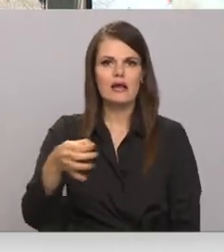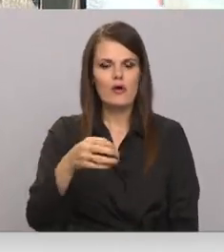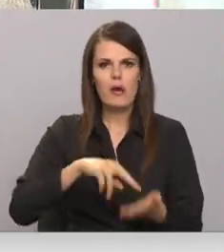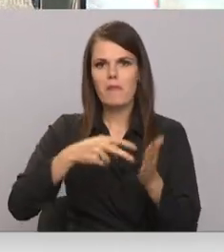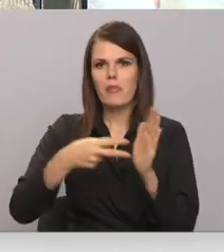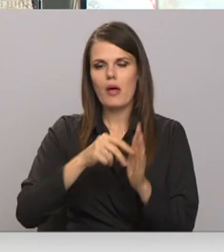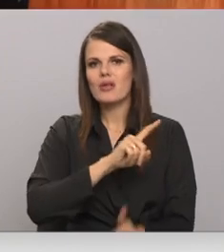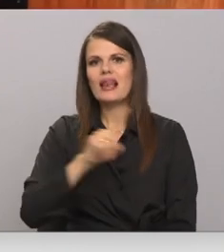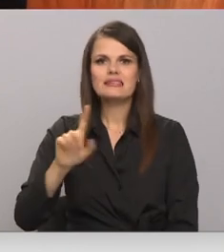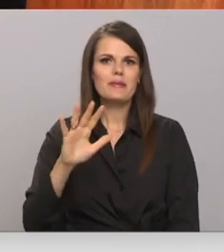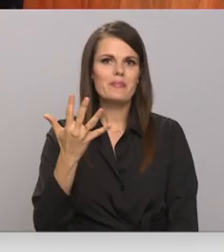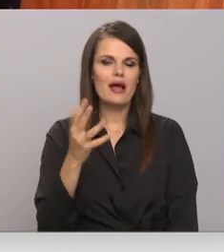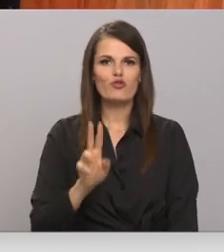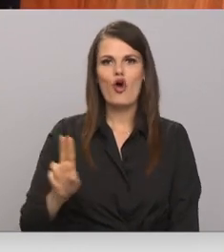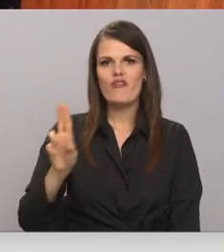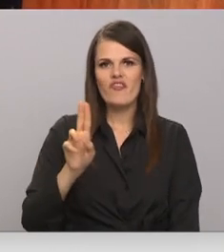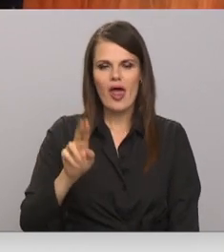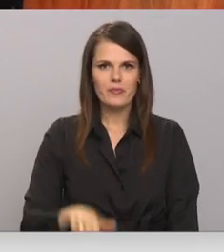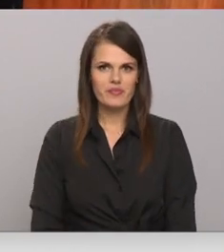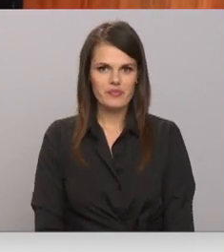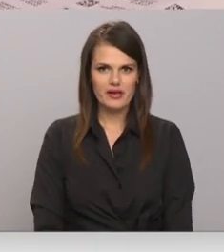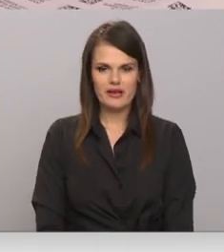5. novembrī. Matar Līcīti, Māris Jurgensons, Latvijas Televijas.